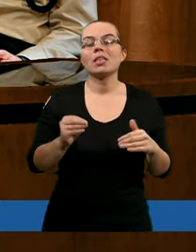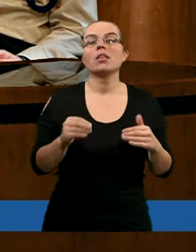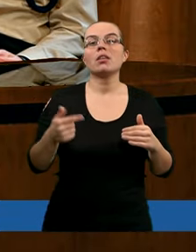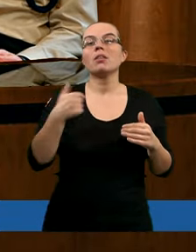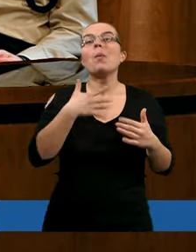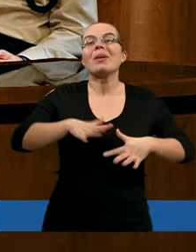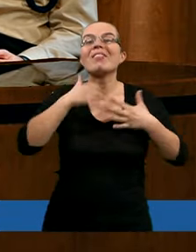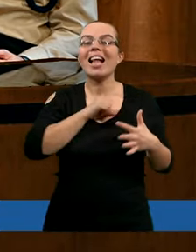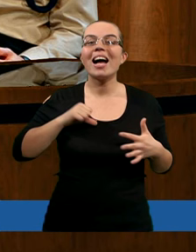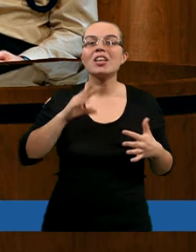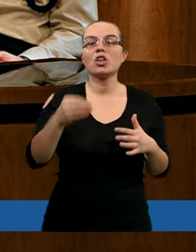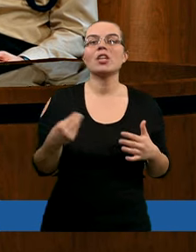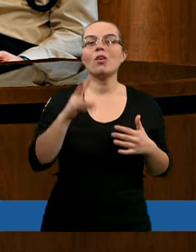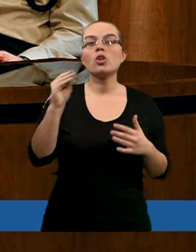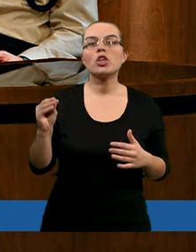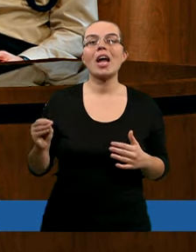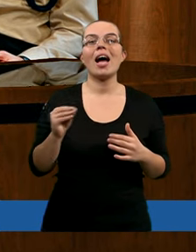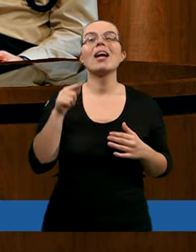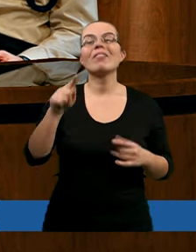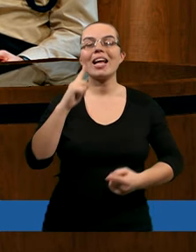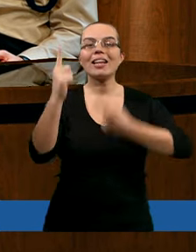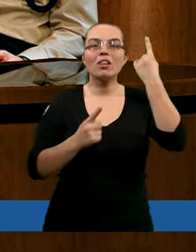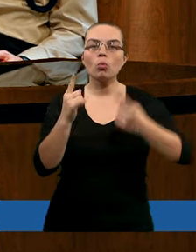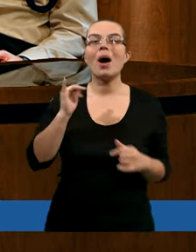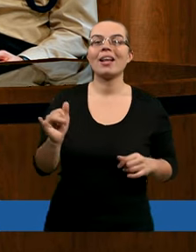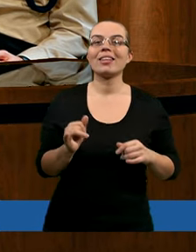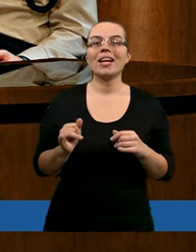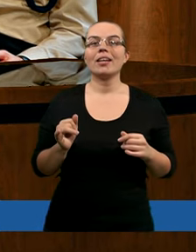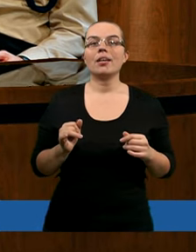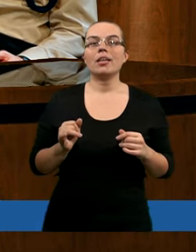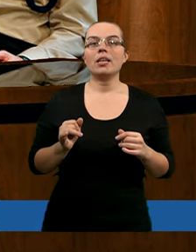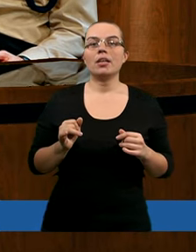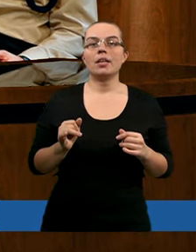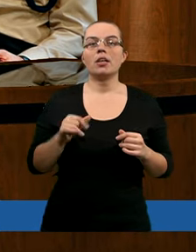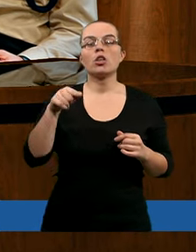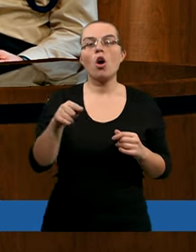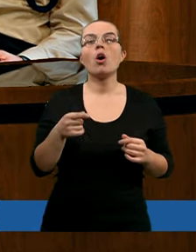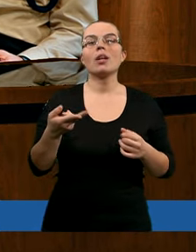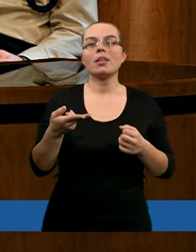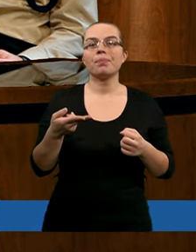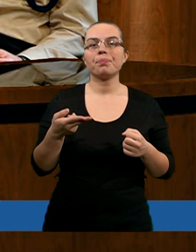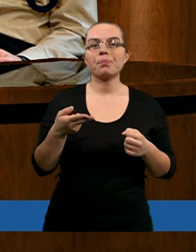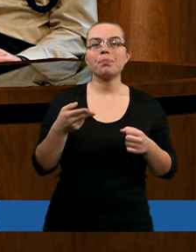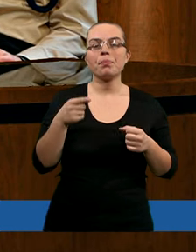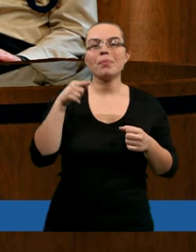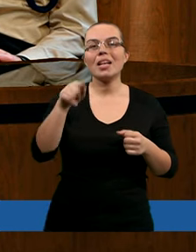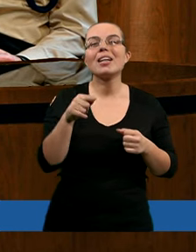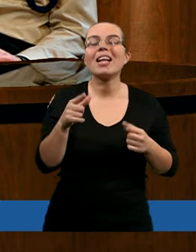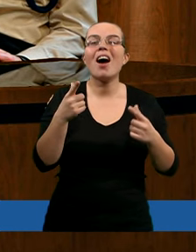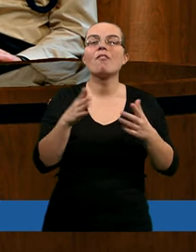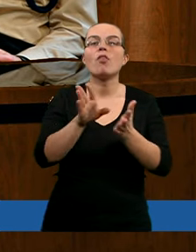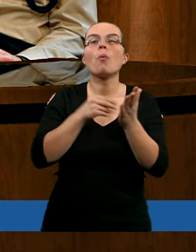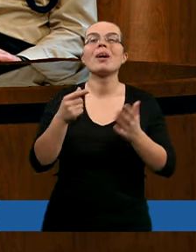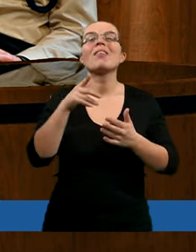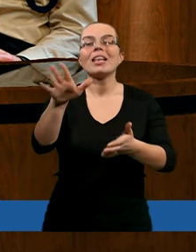Ale wydaje mi się, że w tej sytuacji to tam warszorowanie